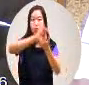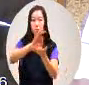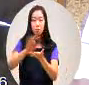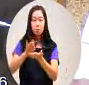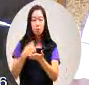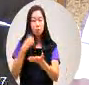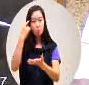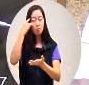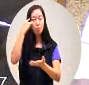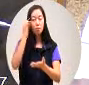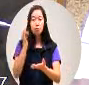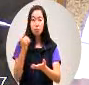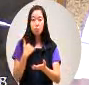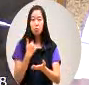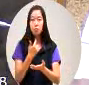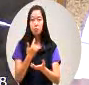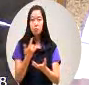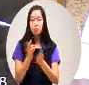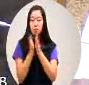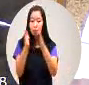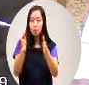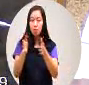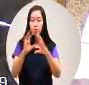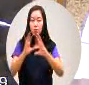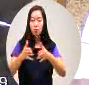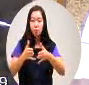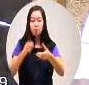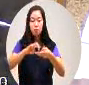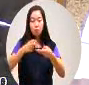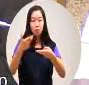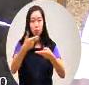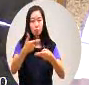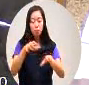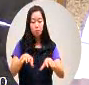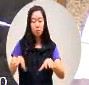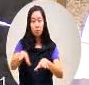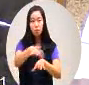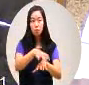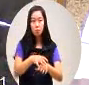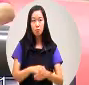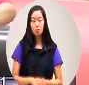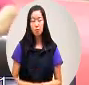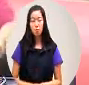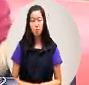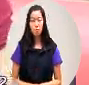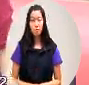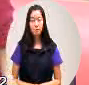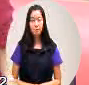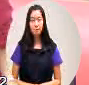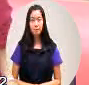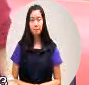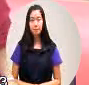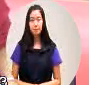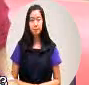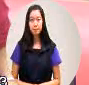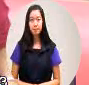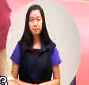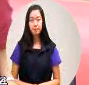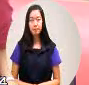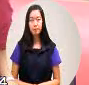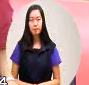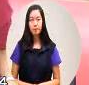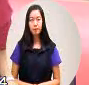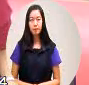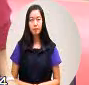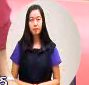我觉得这个如果是对于整个国道7号我们这个各区你如果说平面道路的话我先决反对